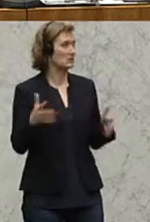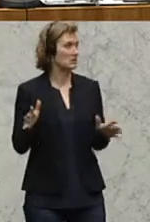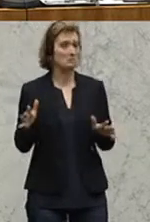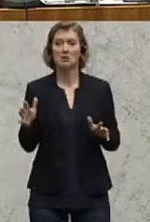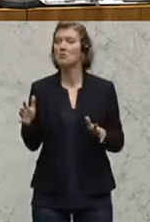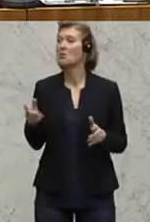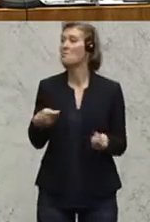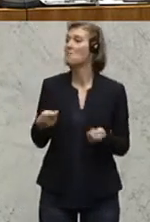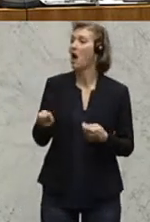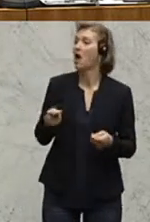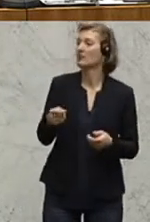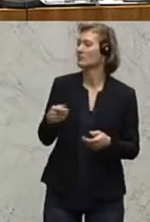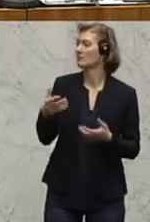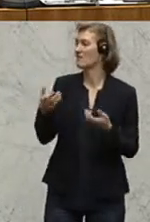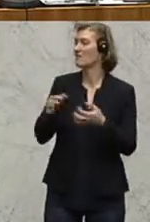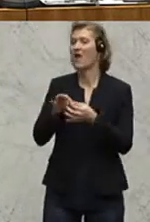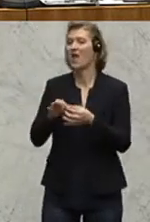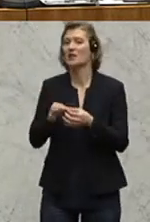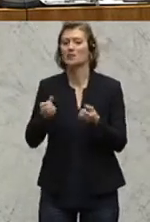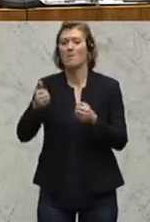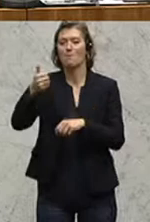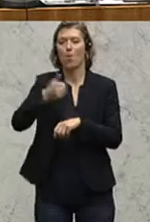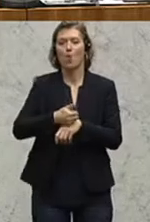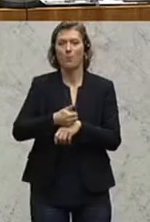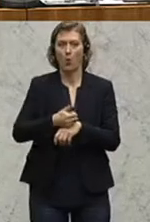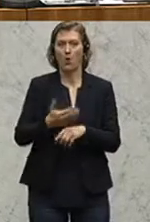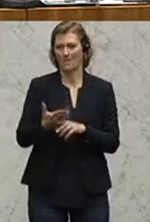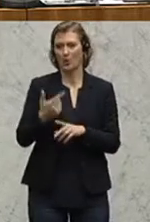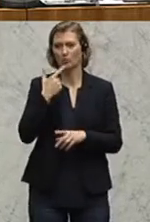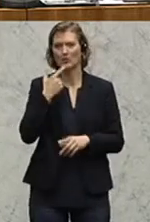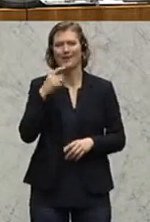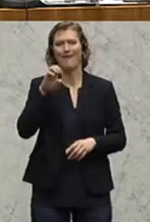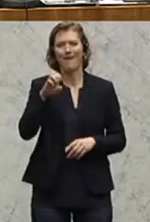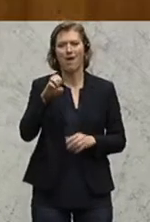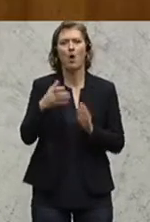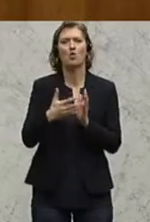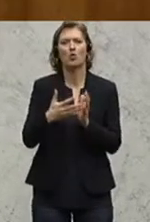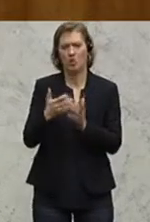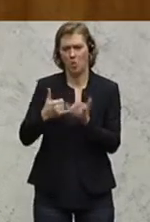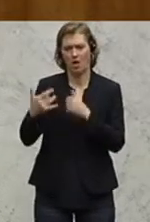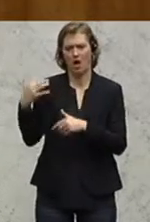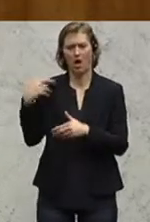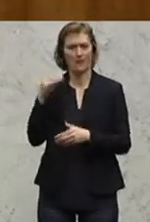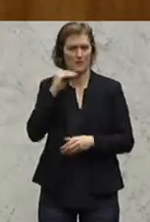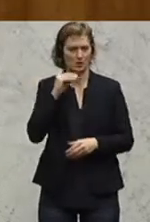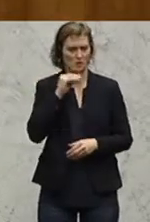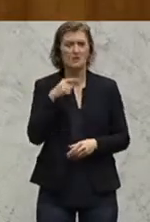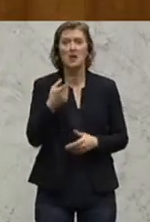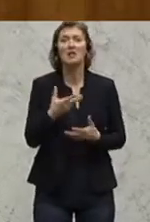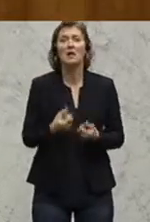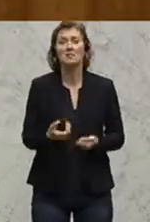funktionieren mehr am Markt monopolistische Verhältnisse. Das sagt die E-Control seit Jahren. Man tut nichts. Dann geht es weiter